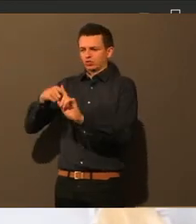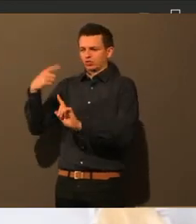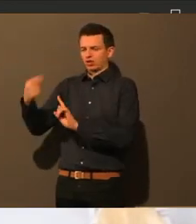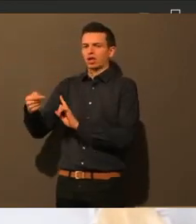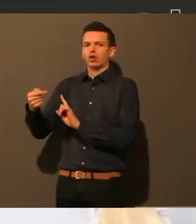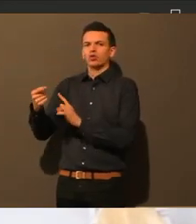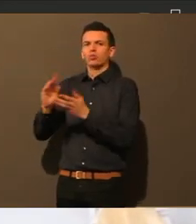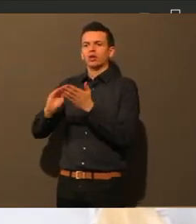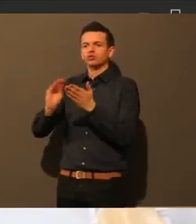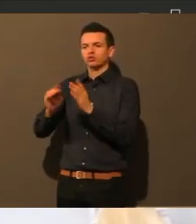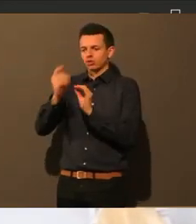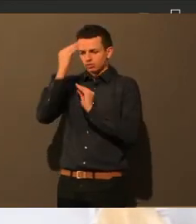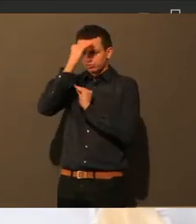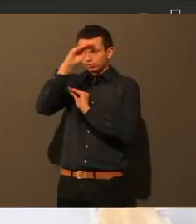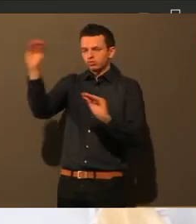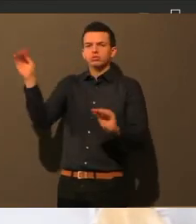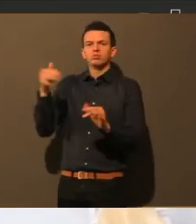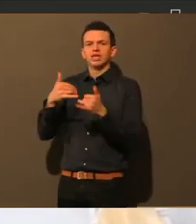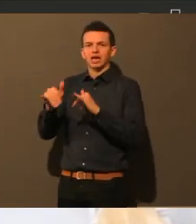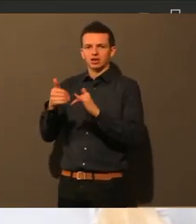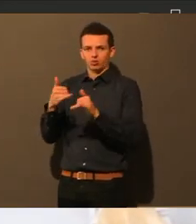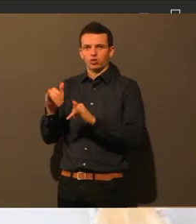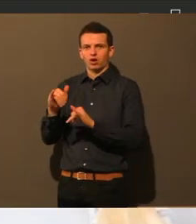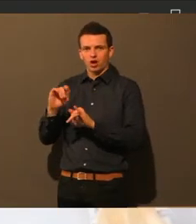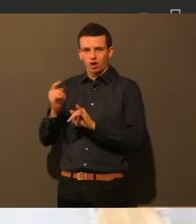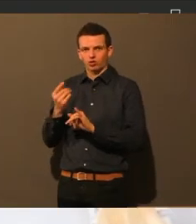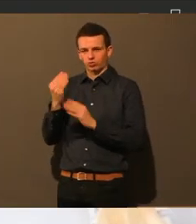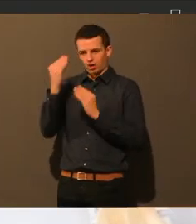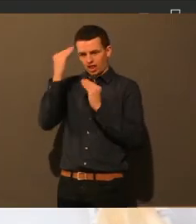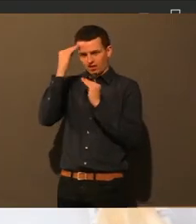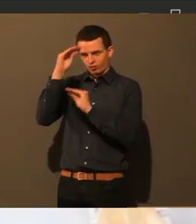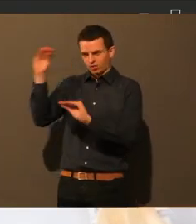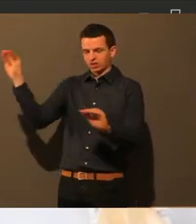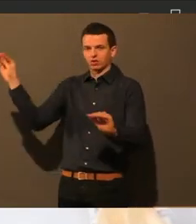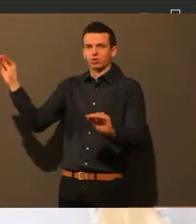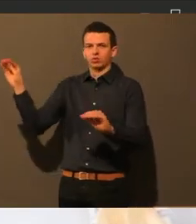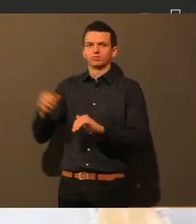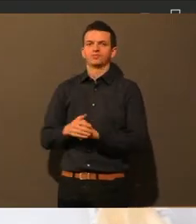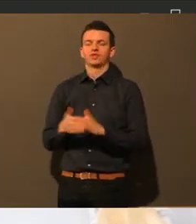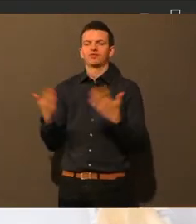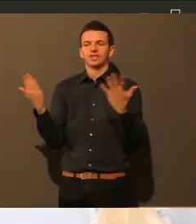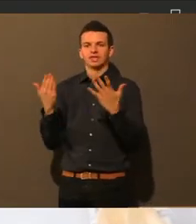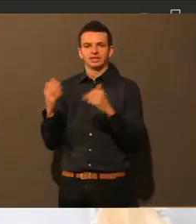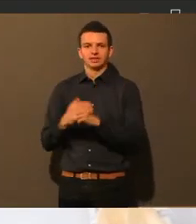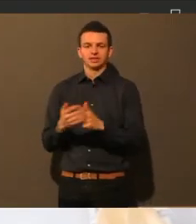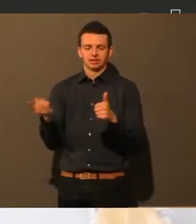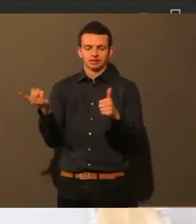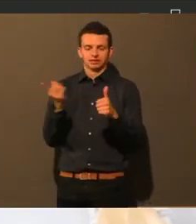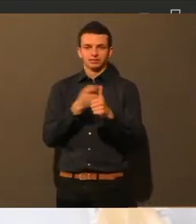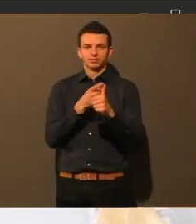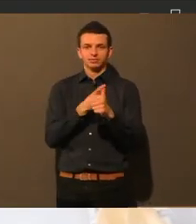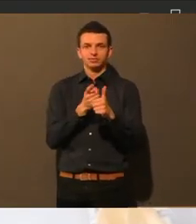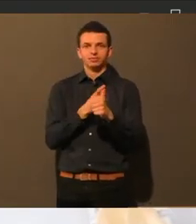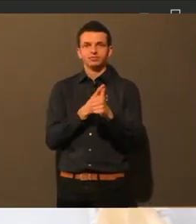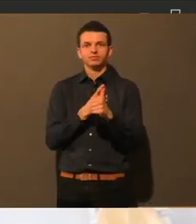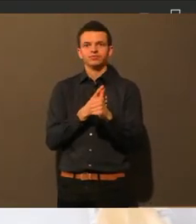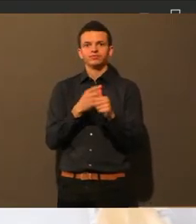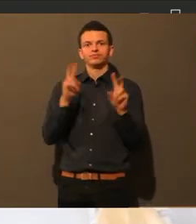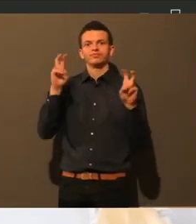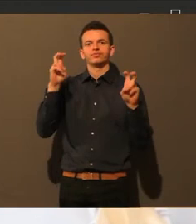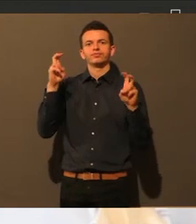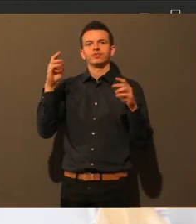hoffe natürlich auch, dass das adäquat an die Eltern weitergegeben wird. Wir haben zum einen die sogenannten Lernparten vom